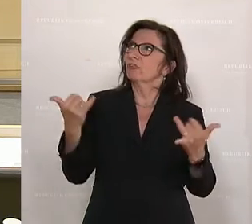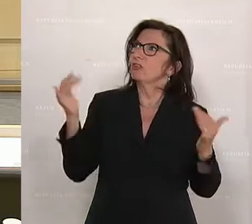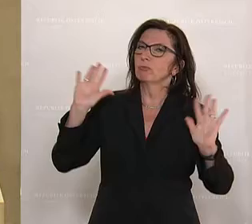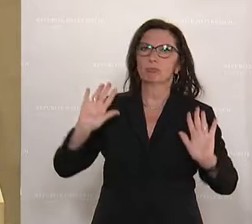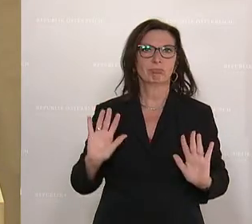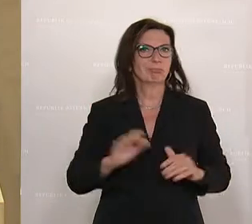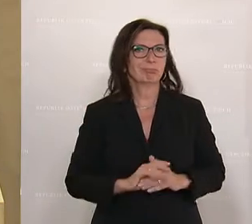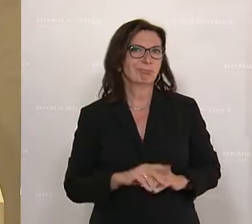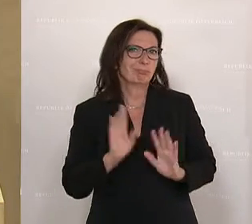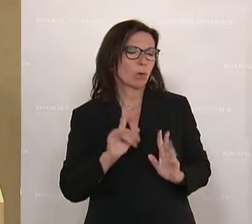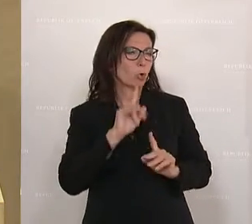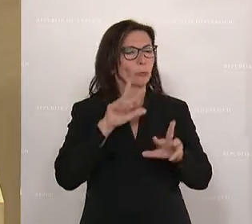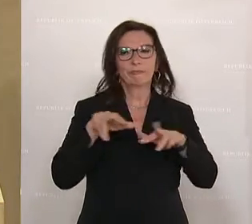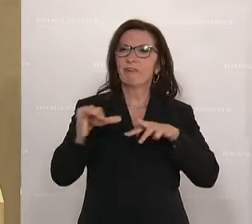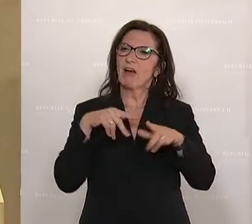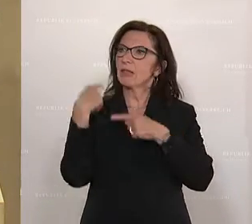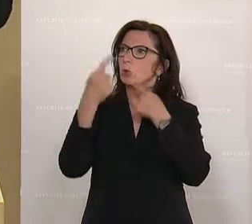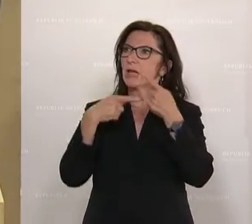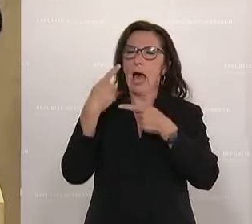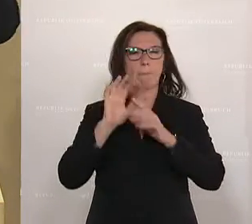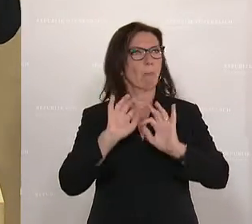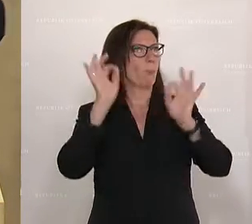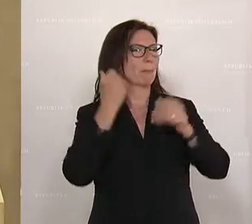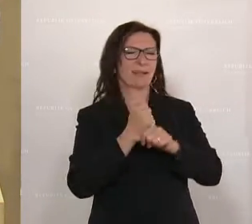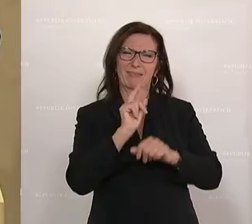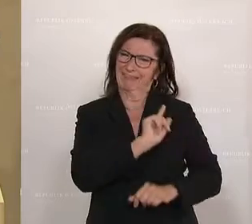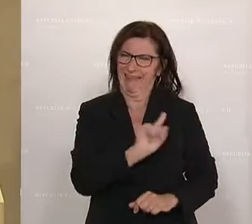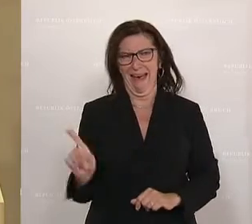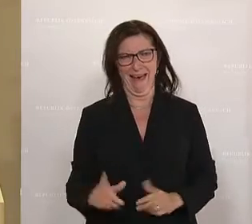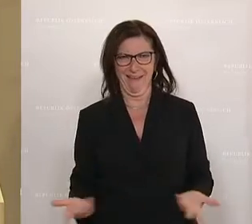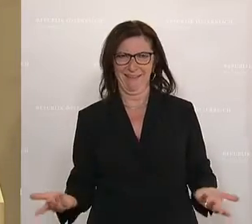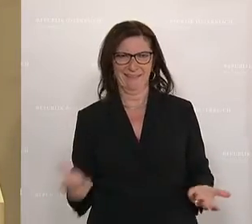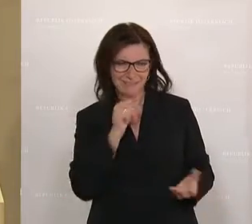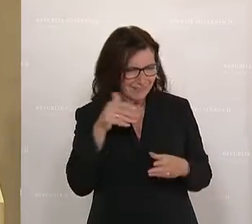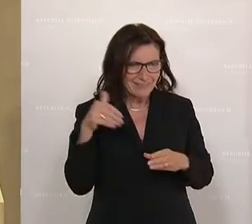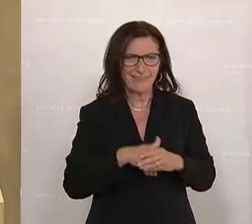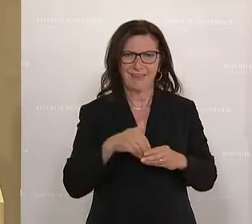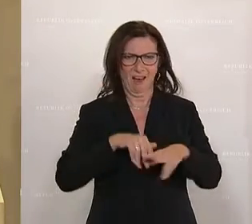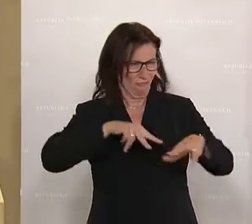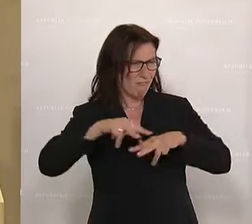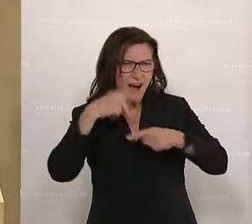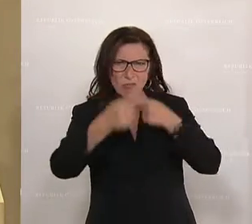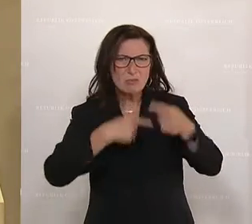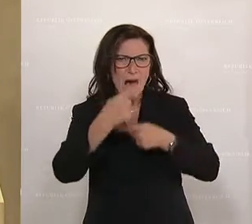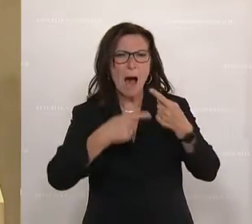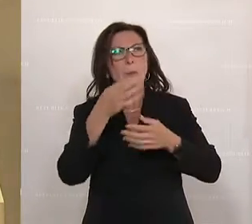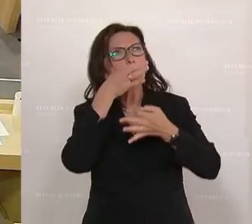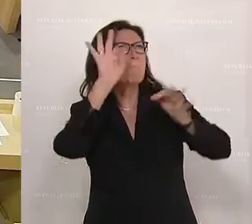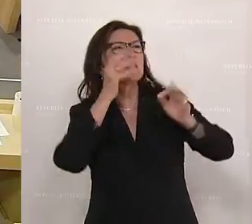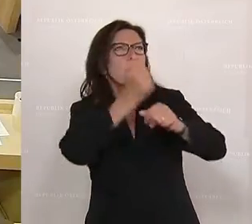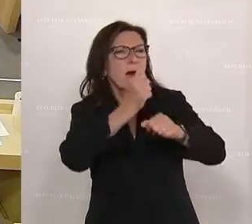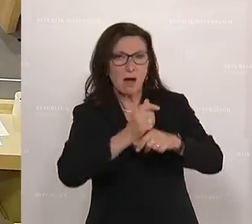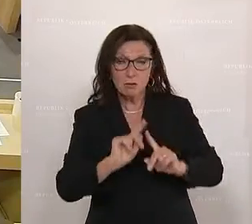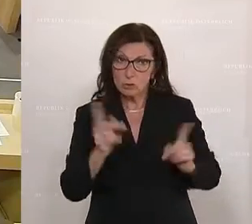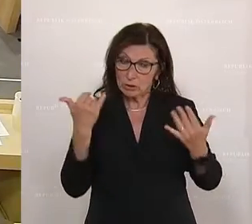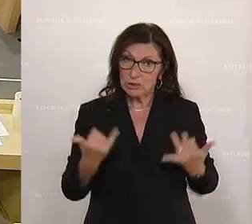optimierte Verwaltungsabläufe geht. Nein, es geht nicht darum, Verwaltungsabläufe zu optimieren, es geht